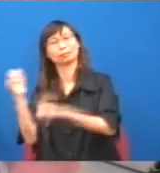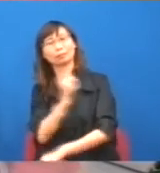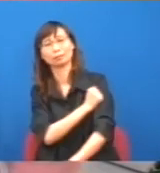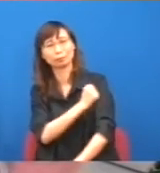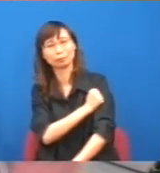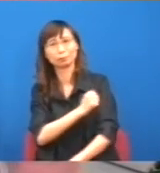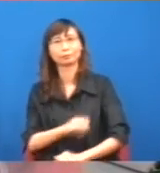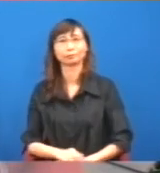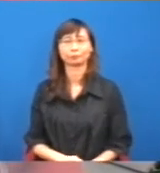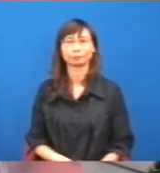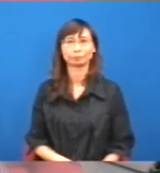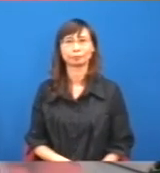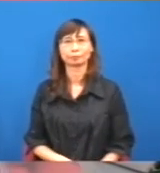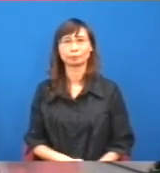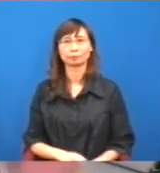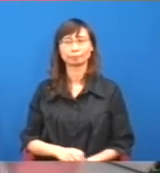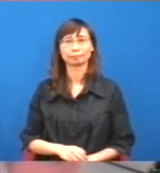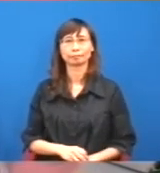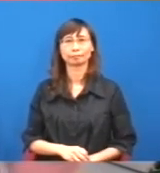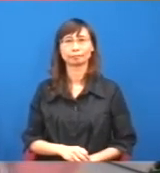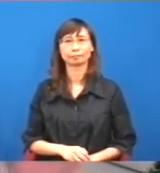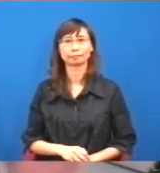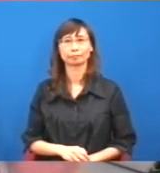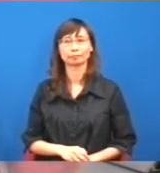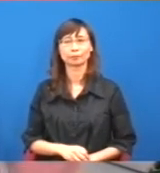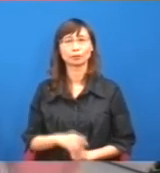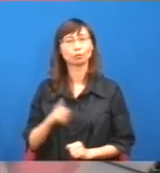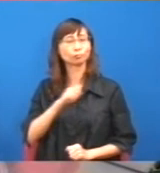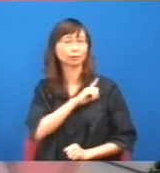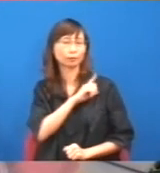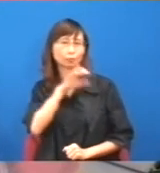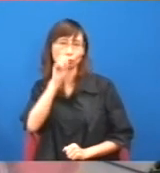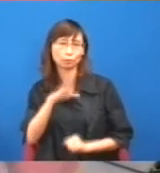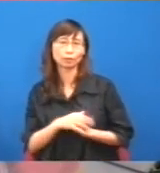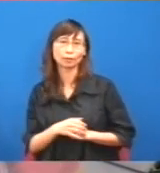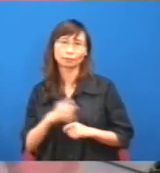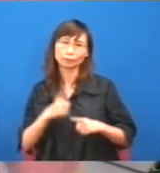是即是即是是這個,這個,是這個,即